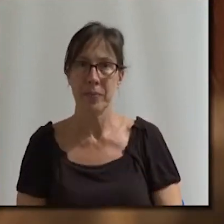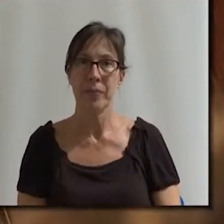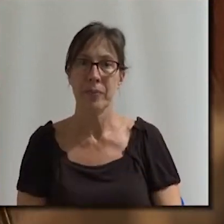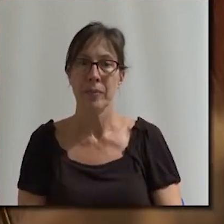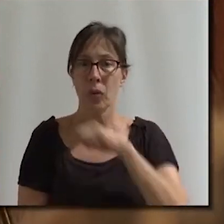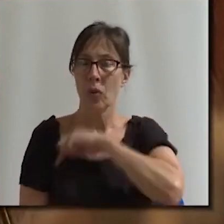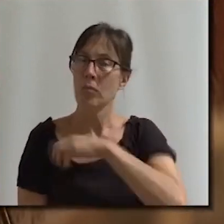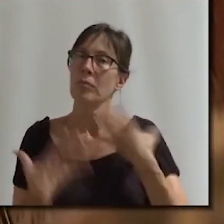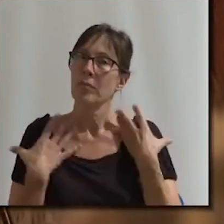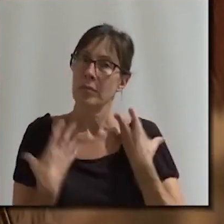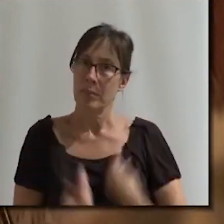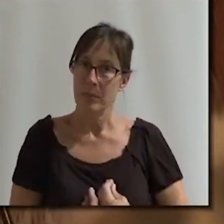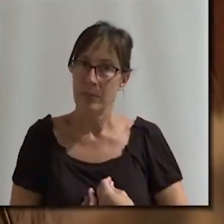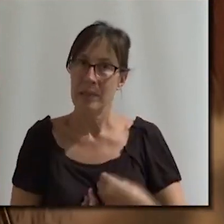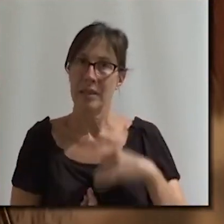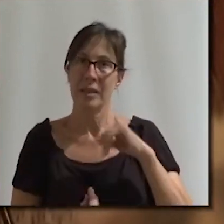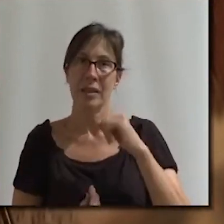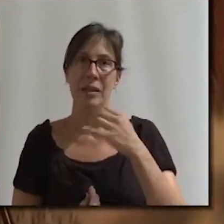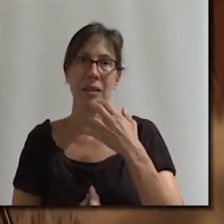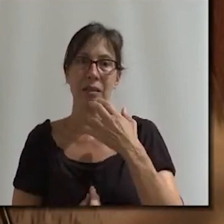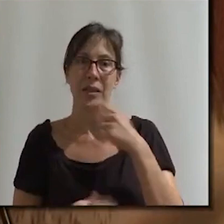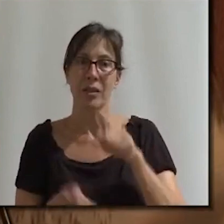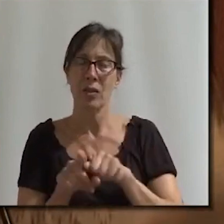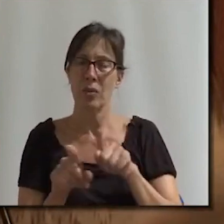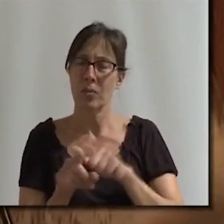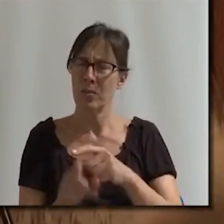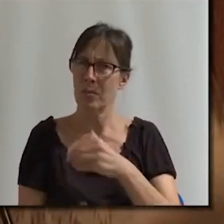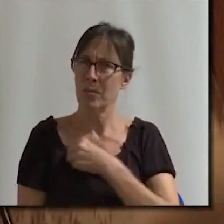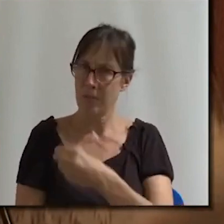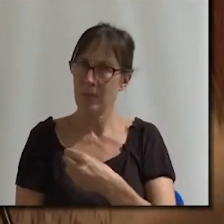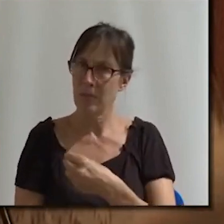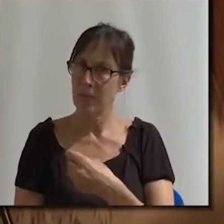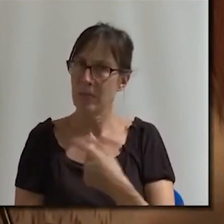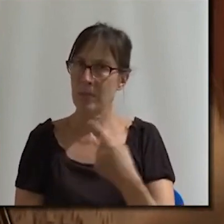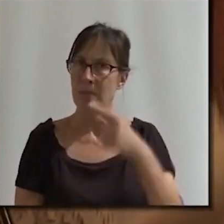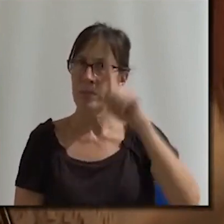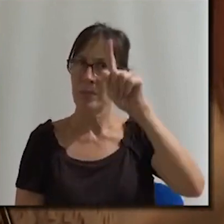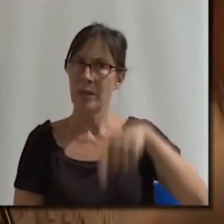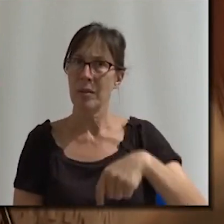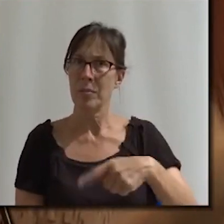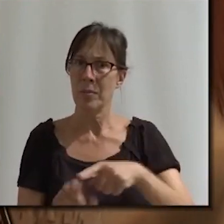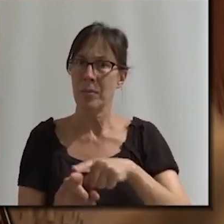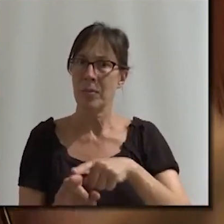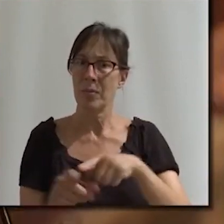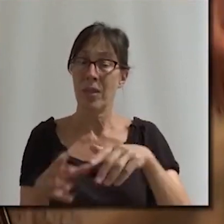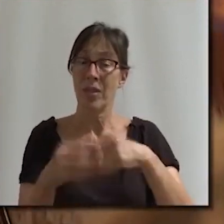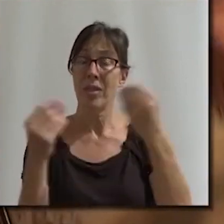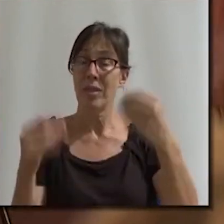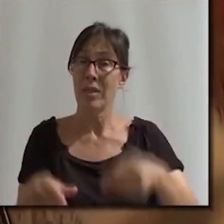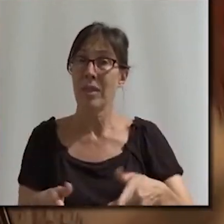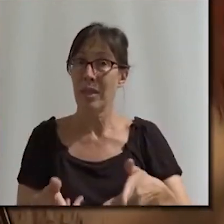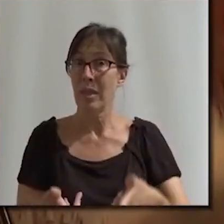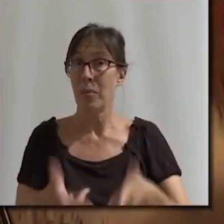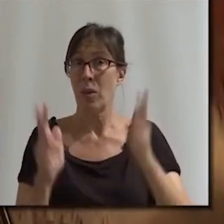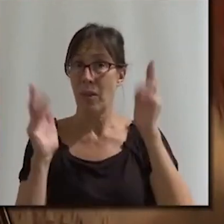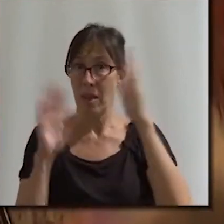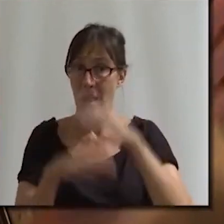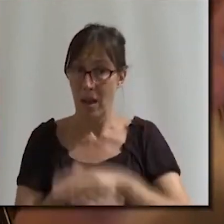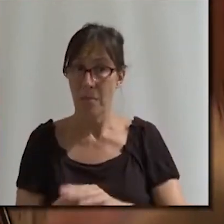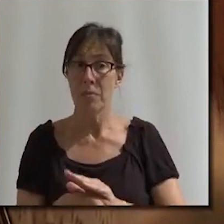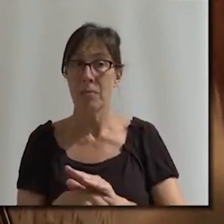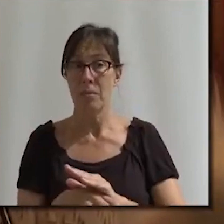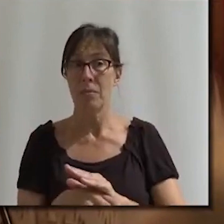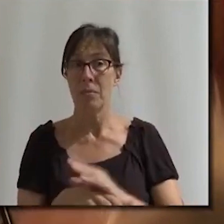i lamentable, sinó que és profundament poc democràtic i en aquest sentit em sumo a